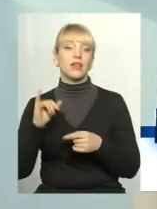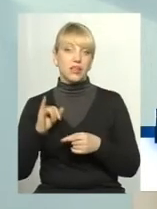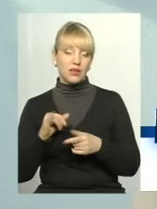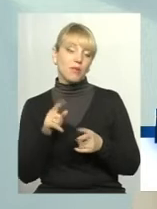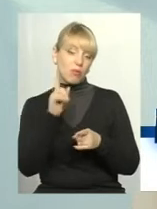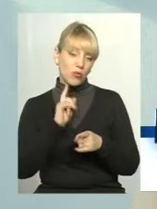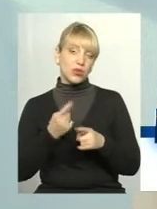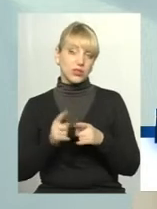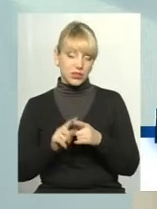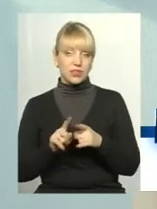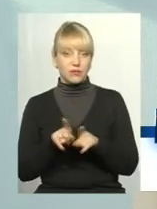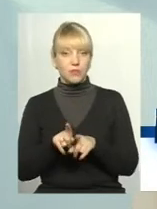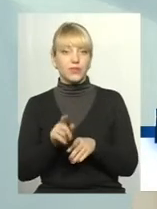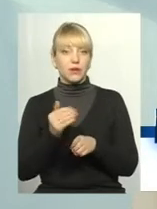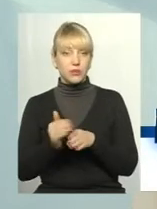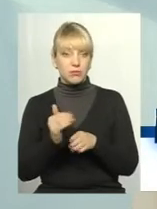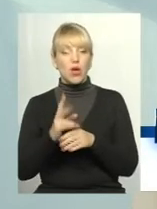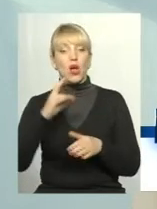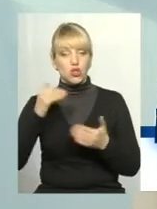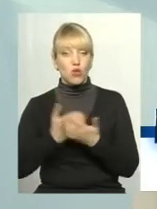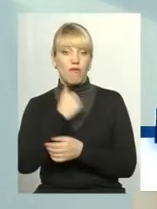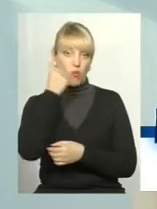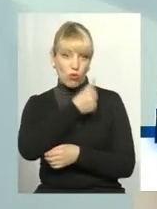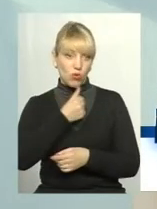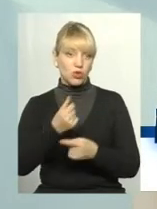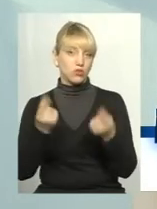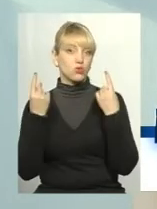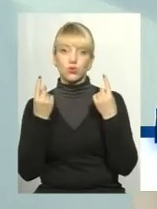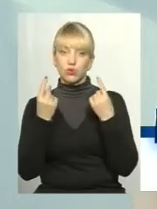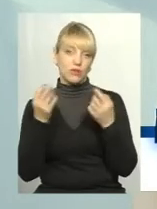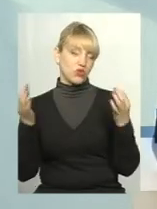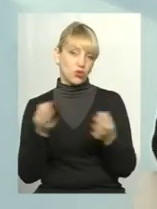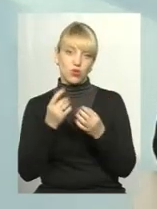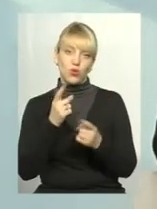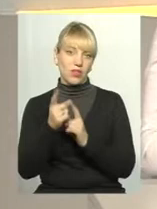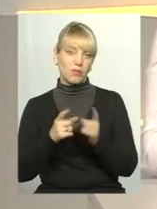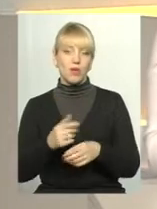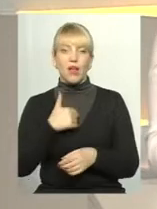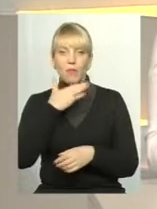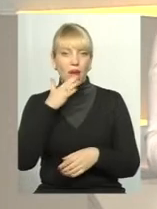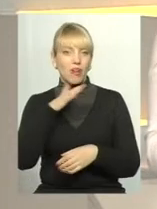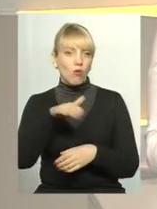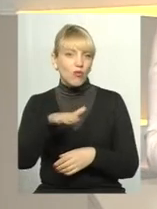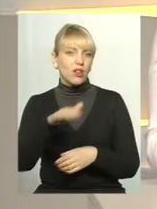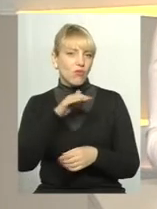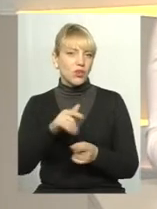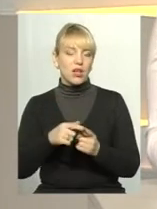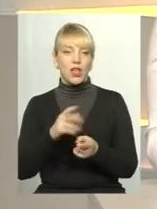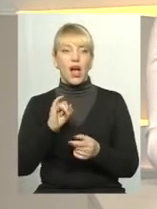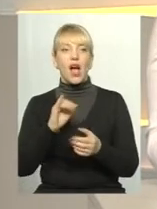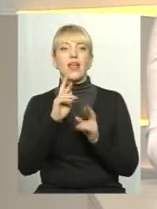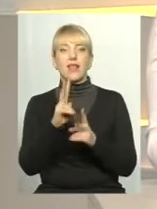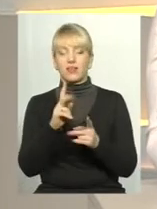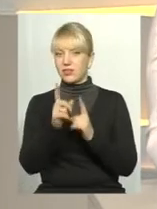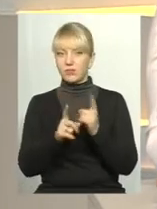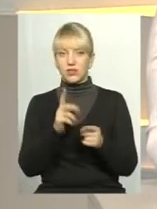плани, а з нового року суттєво нічого не поміняється. Ми так багато наговорили, а все ж таки як зміниться зарплата